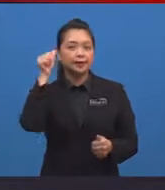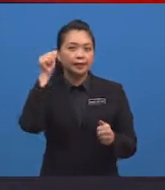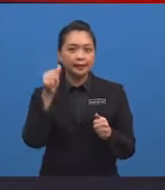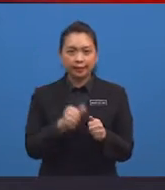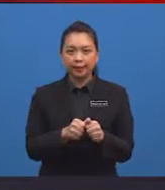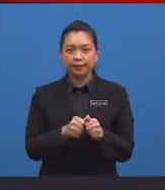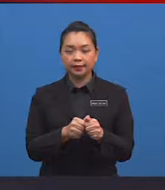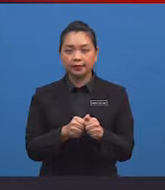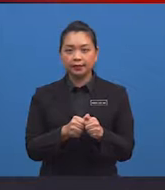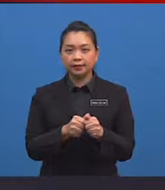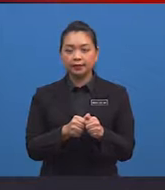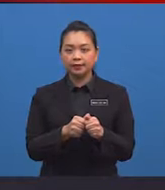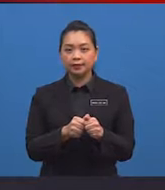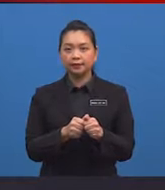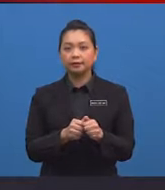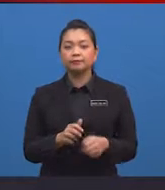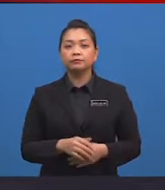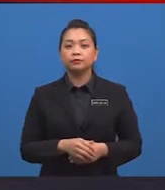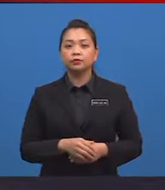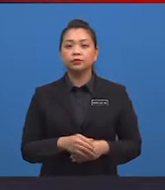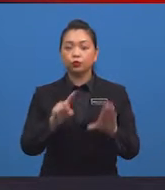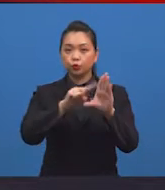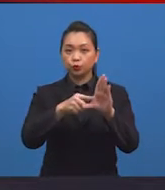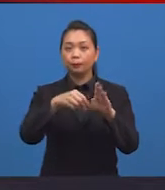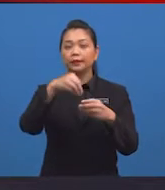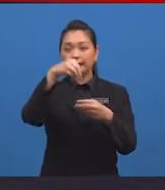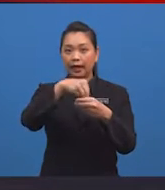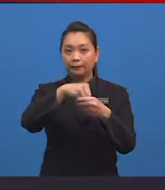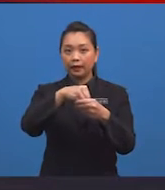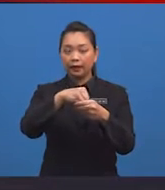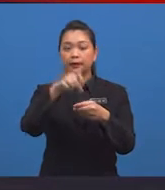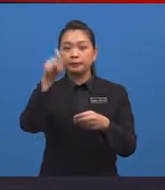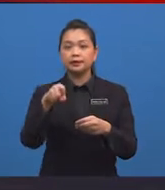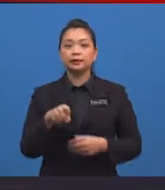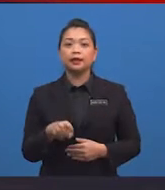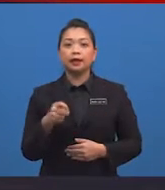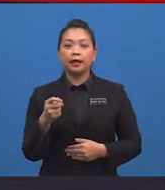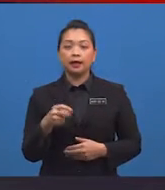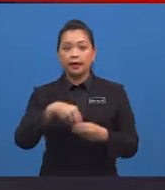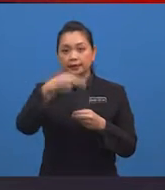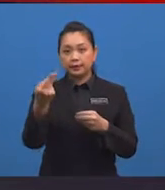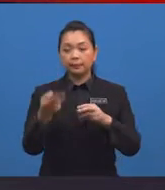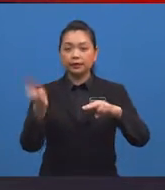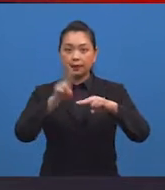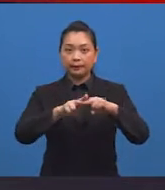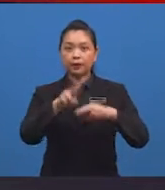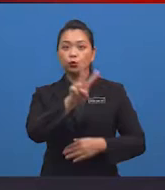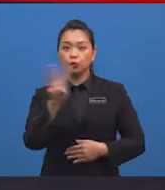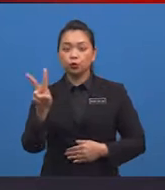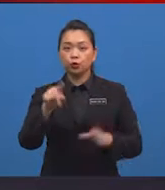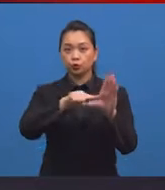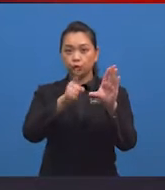ingat Bahawa syarat sudut pedalaman Mestilah hasil tambah kedua-dua